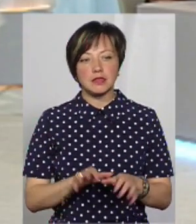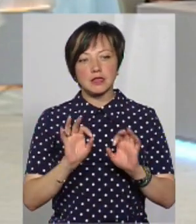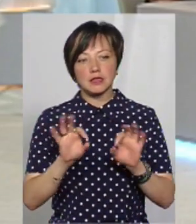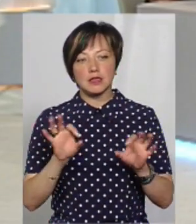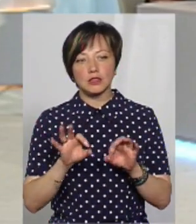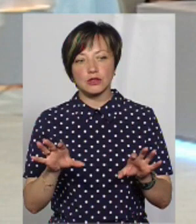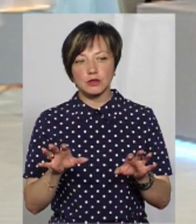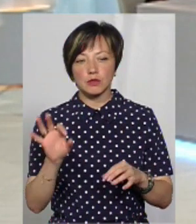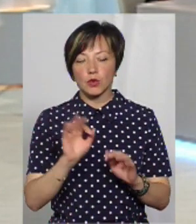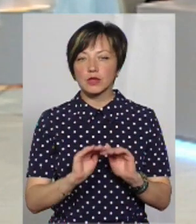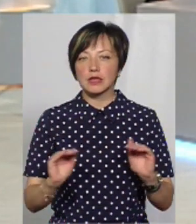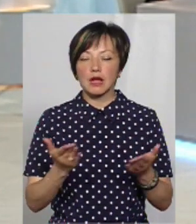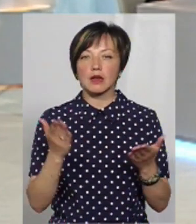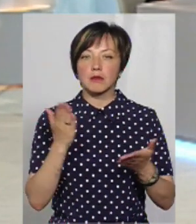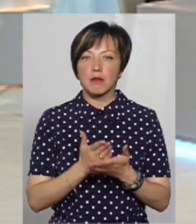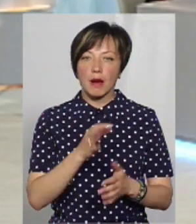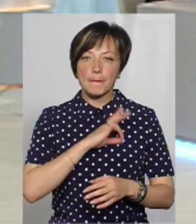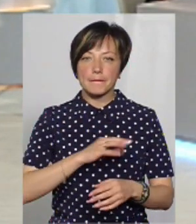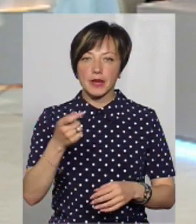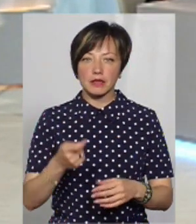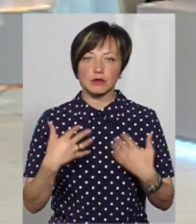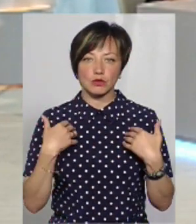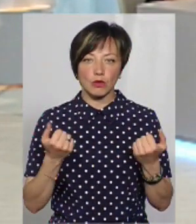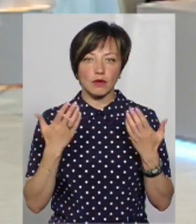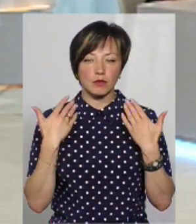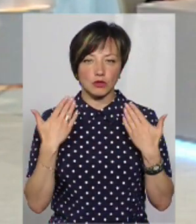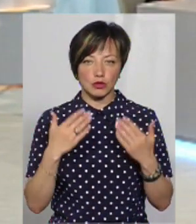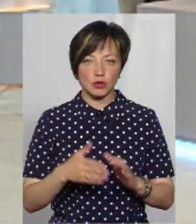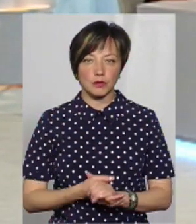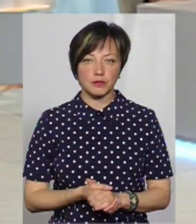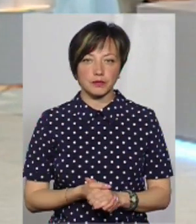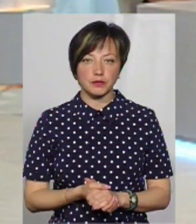коло тих категорій дітей, які мають пільги на оздоровлення і відпочинок.